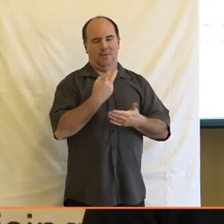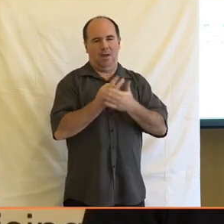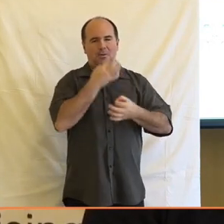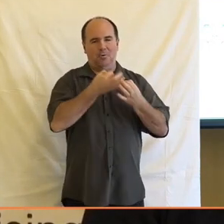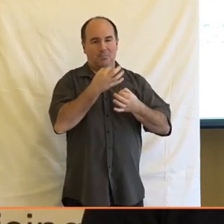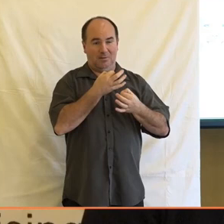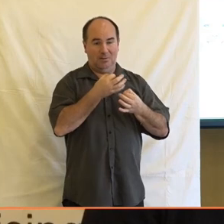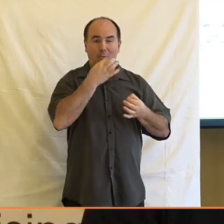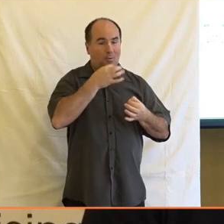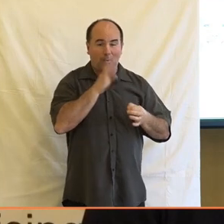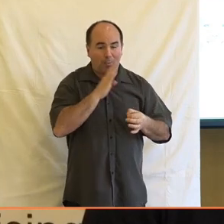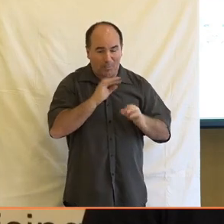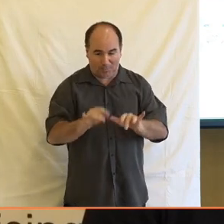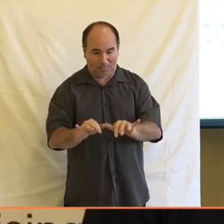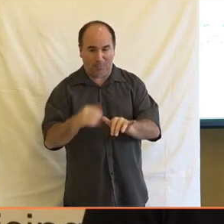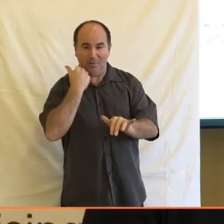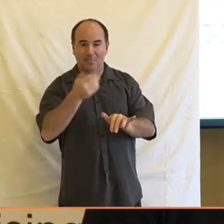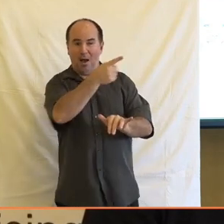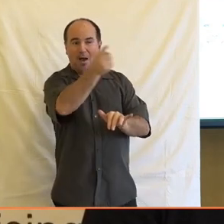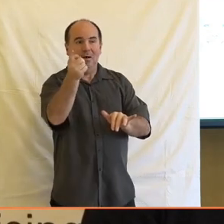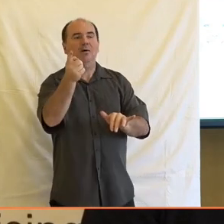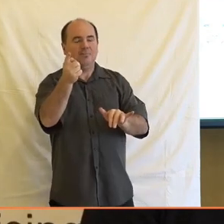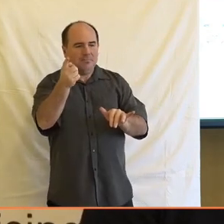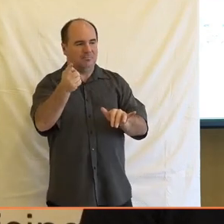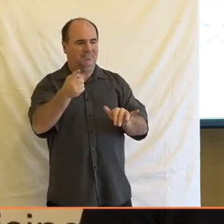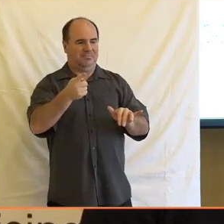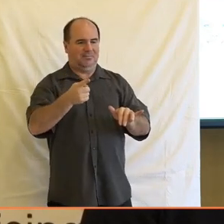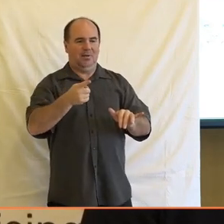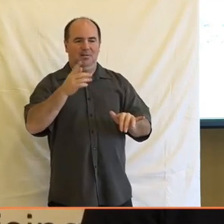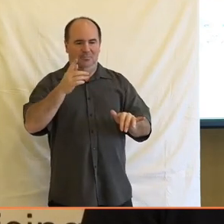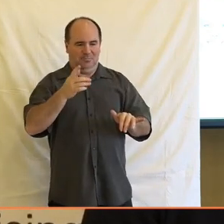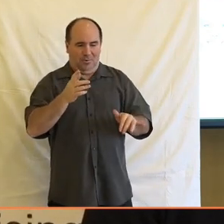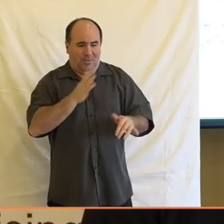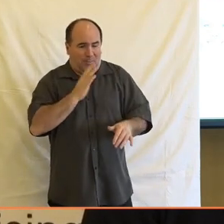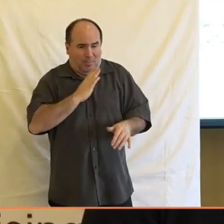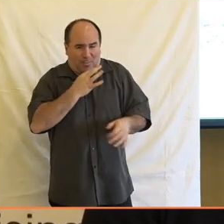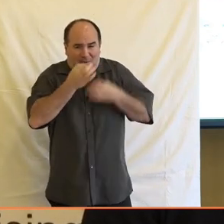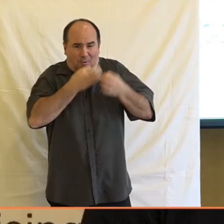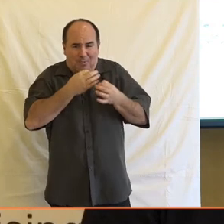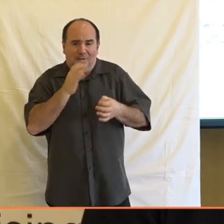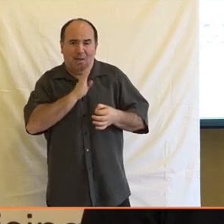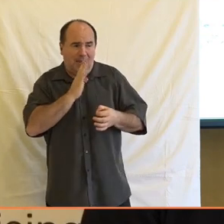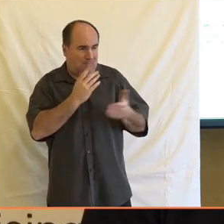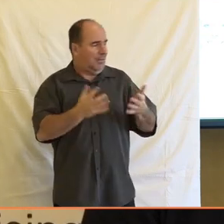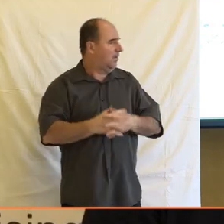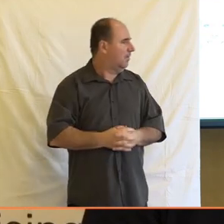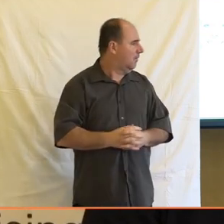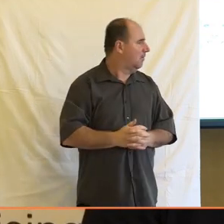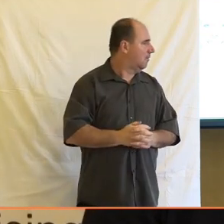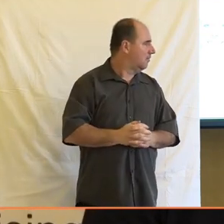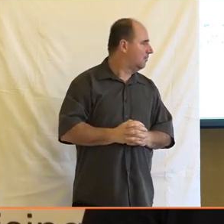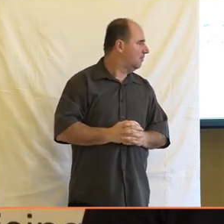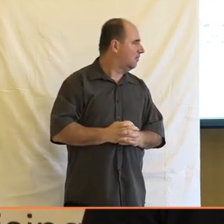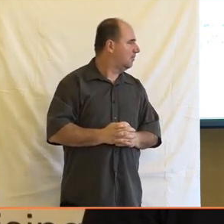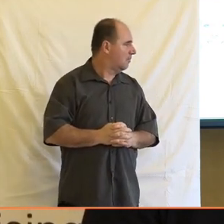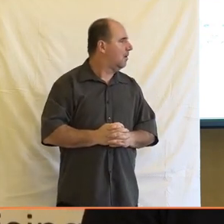ještě k větší negramotnosti, my proto máme za náš obor vlastně poměrně velmi milý koncept v úvozovkách, milý a tím